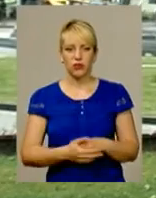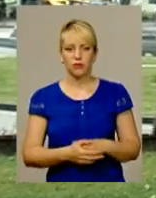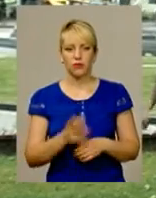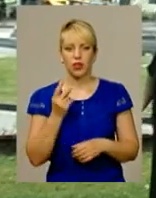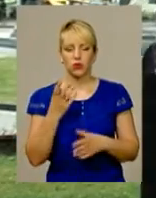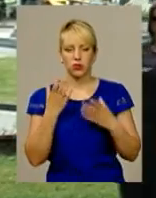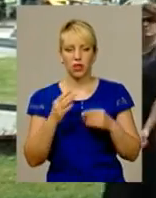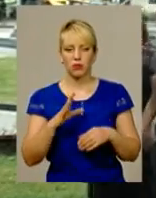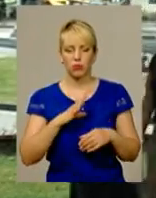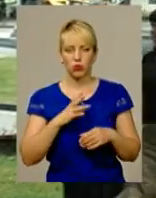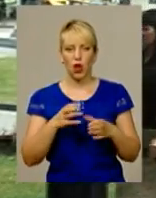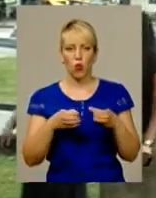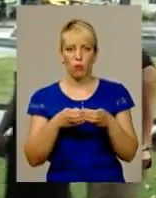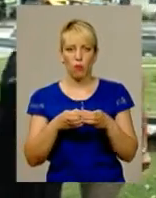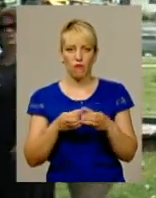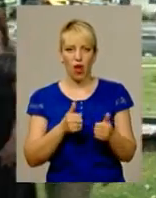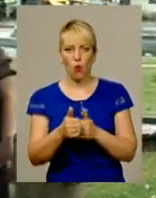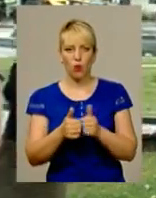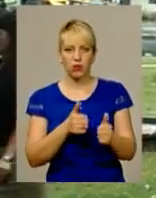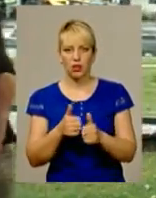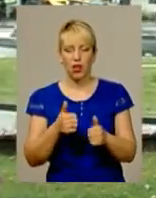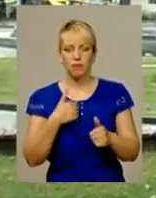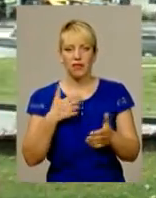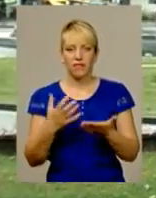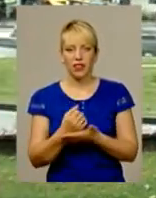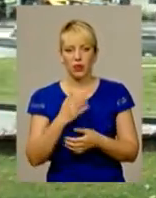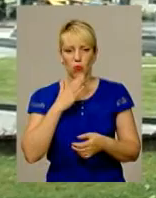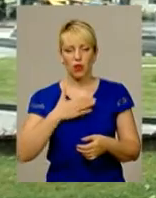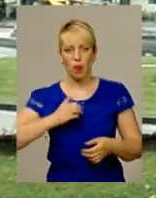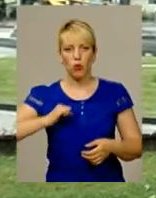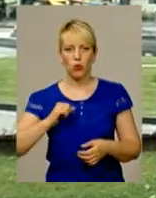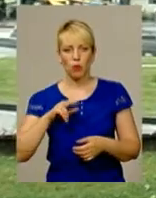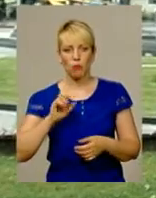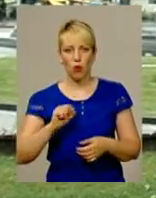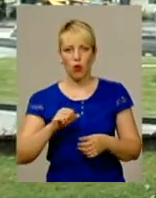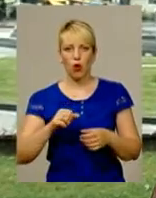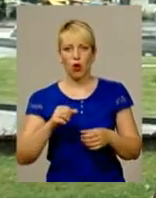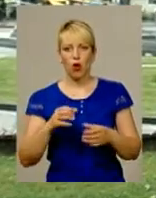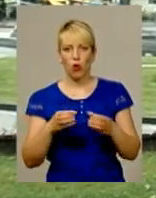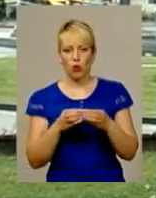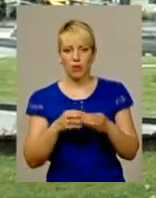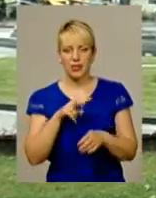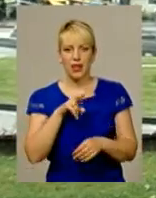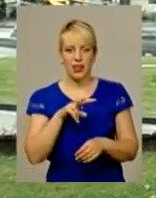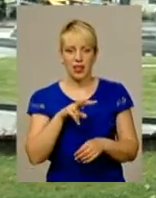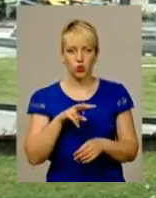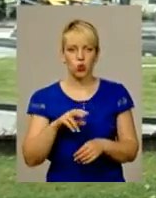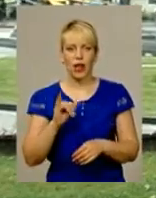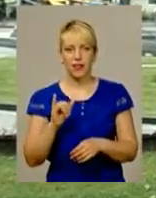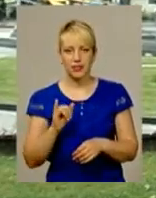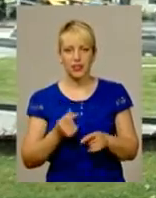На другий день була групова гонка. Виграла моя подруга по команді Лазурка Ірина. Я була за нею.